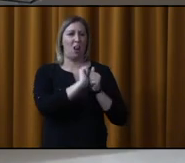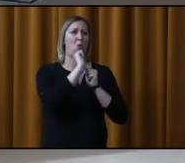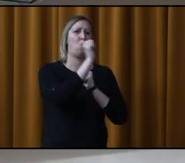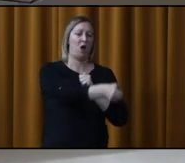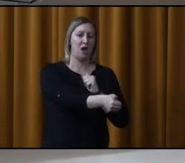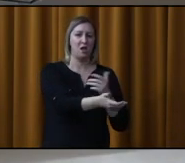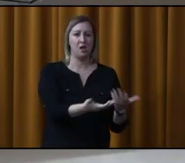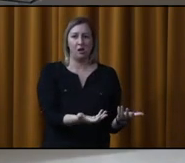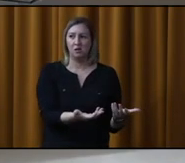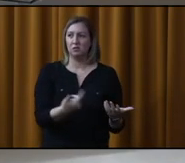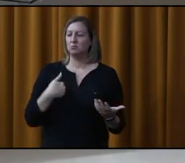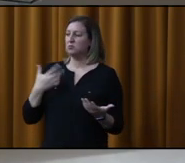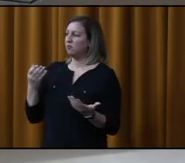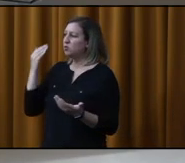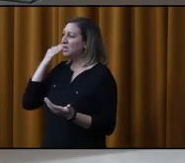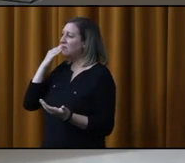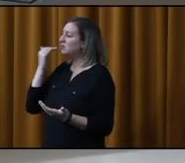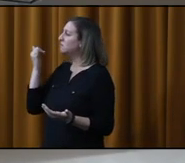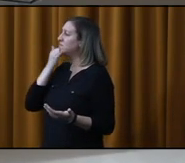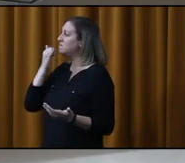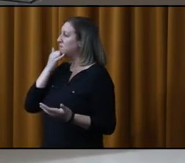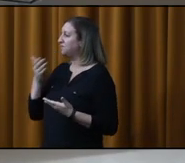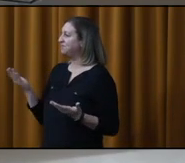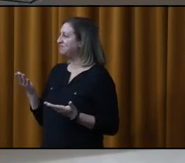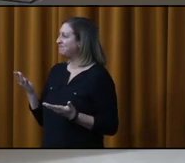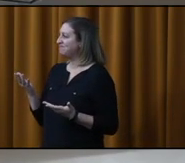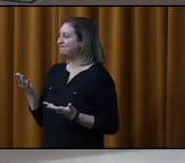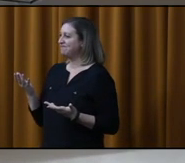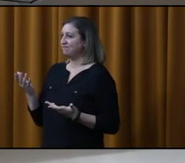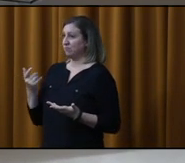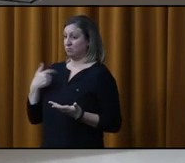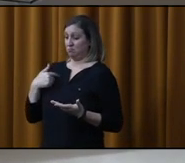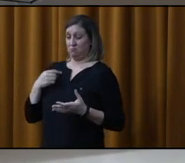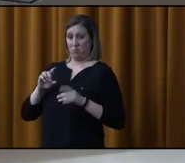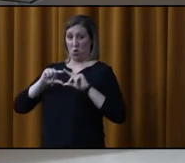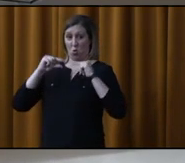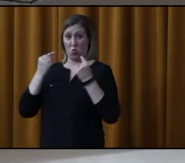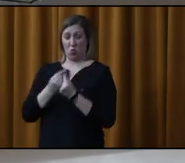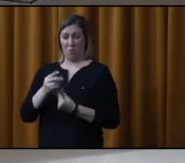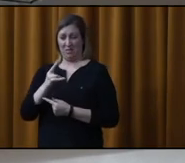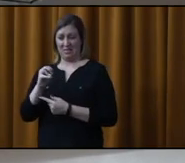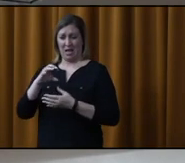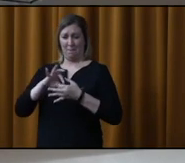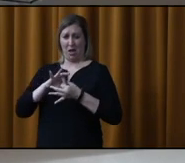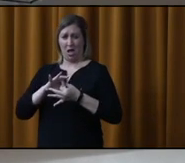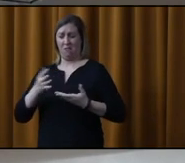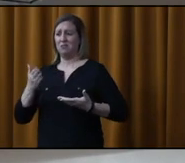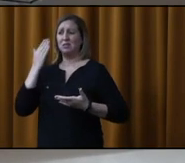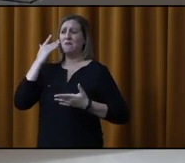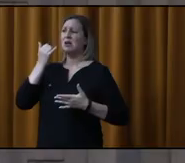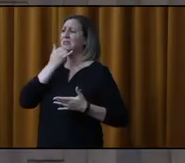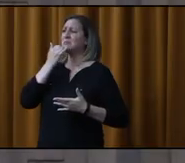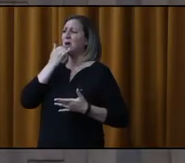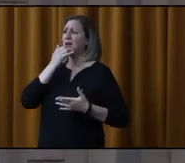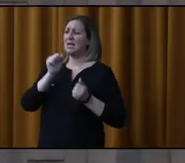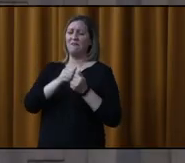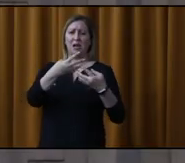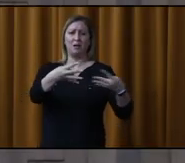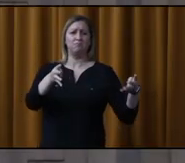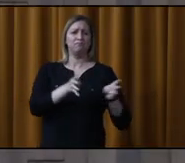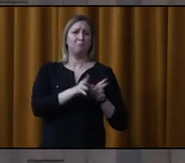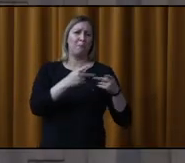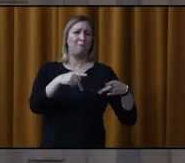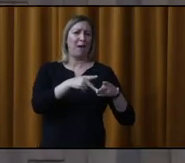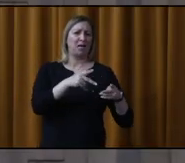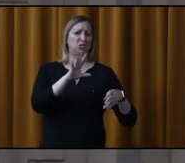Alors, je veux savoir qu'est-ce qui se passe. J'ai voulu représenter tout mon groupe ce soir pour savoir qu'est-ce qui va se passer avec nos enclos canins. Ça va me faire plaisir de